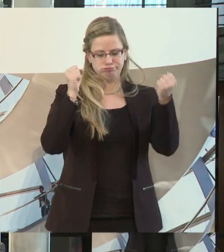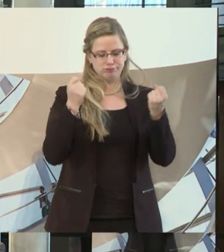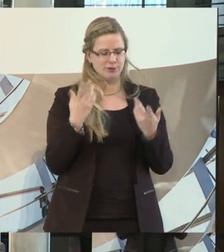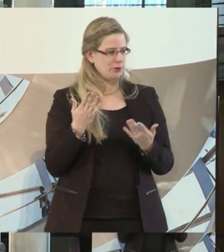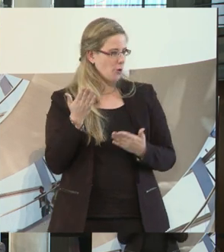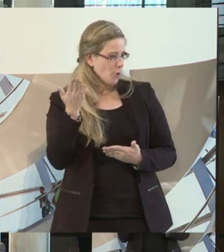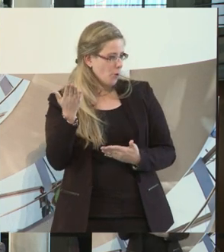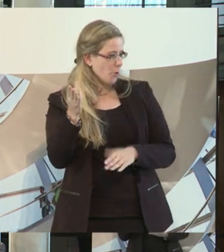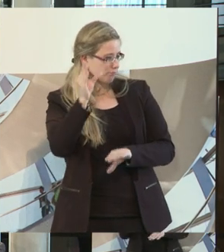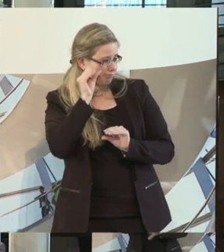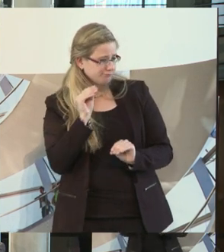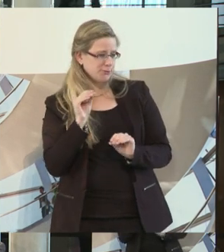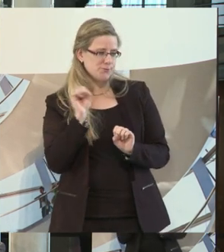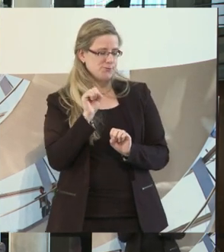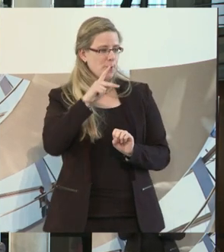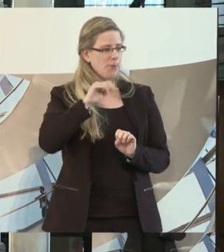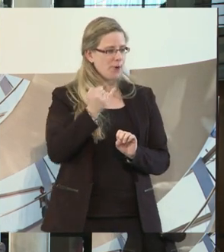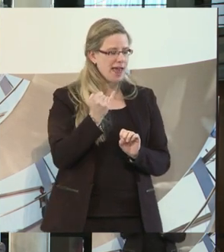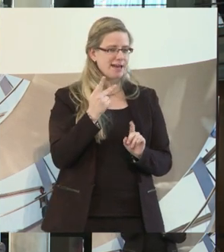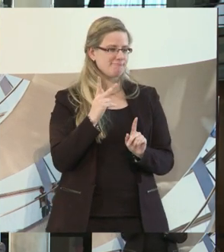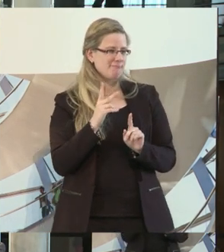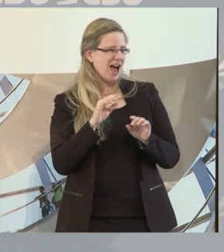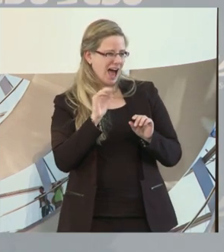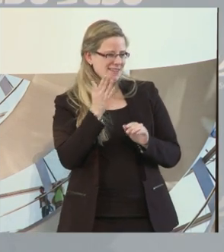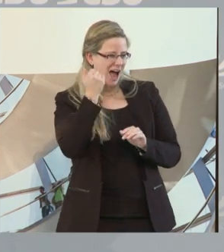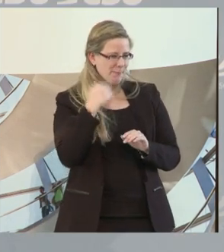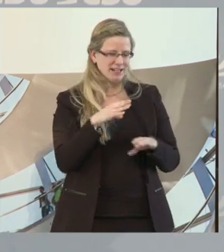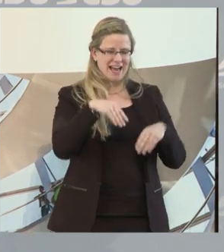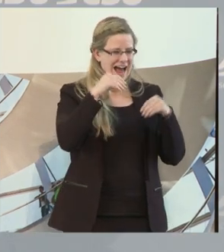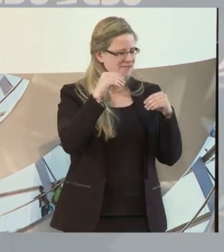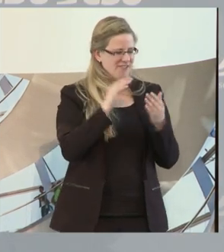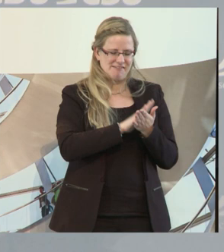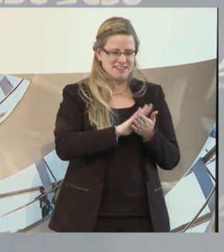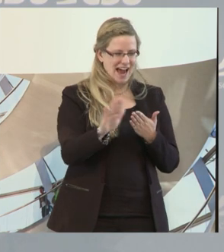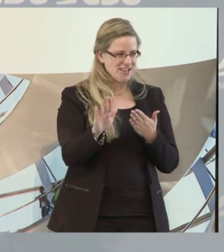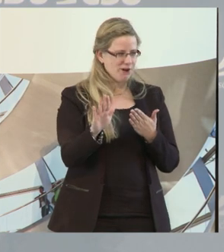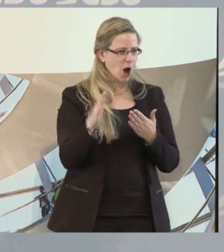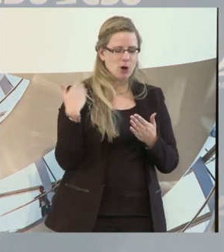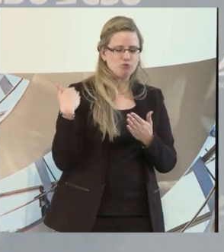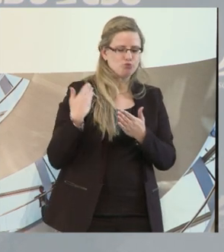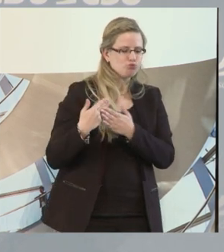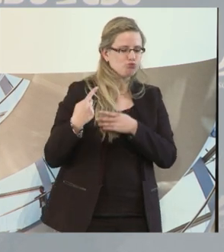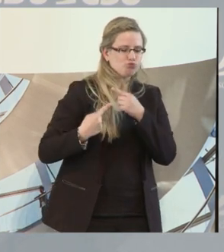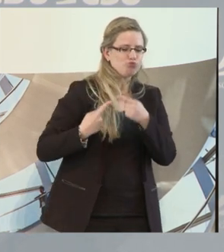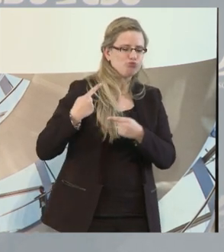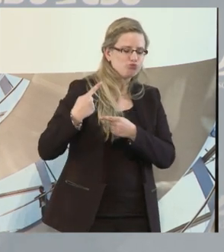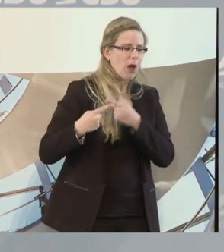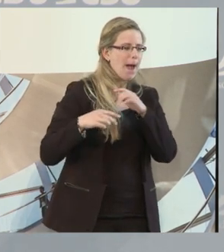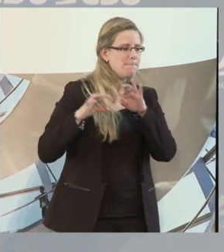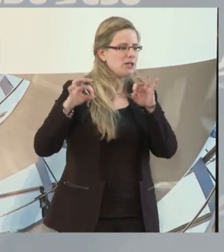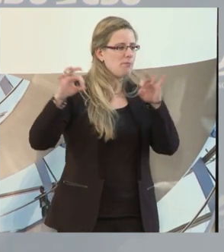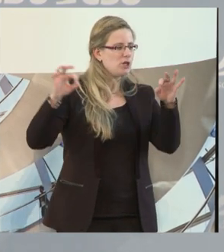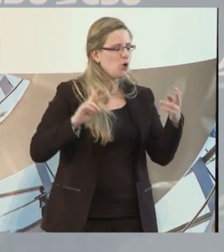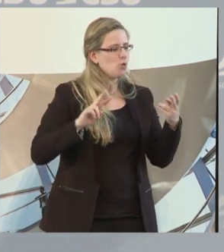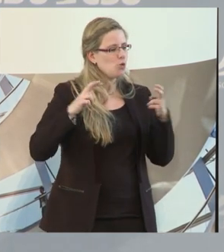Projekt ist und wo auch der Anfang nicht ganz so leicht war. Aber inzwischen ist, glaube ich, der Erfolg oder die Umsetzung ganz